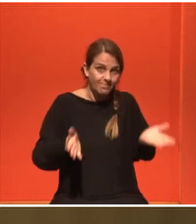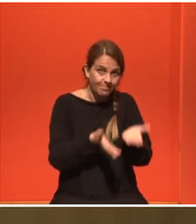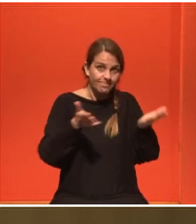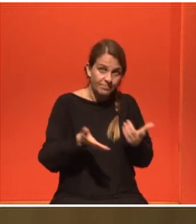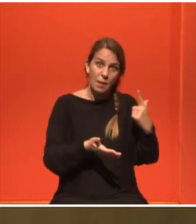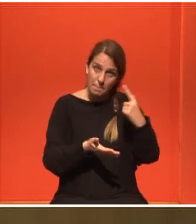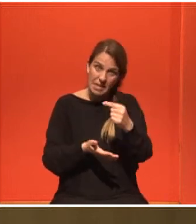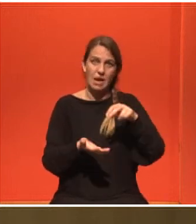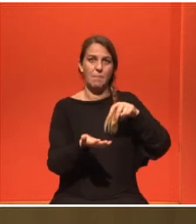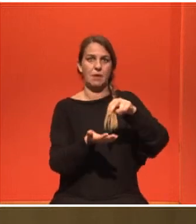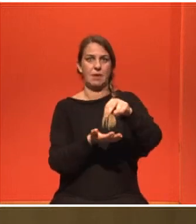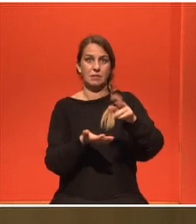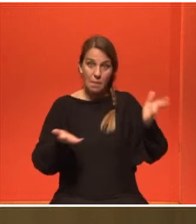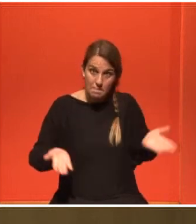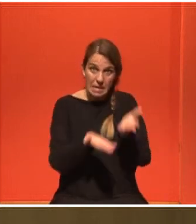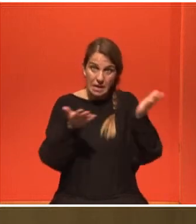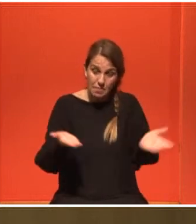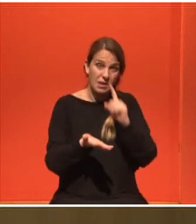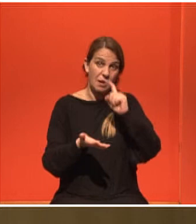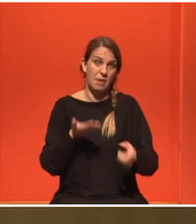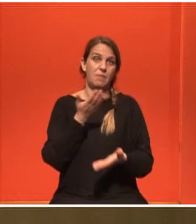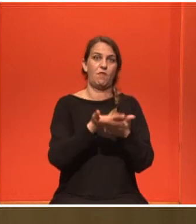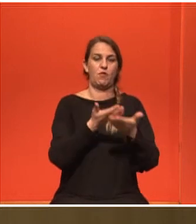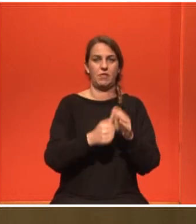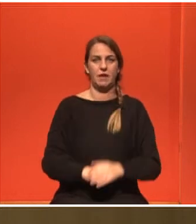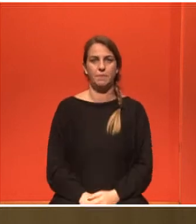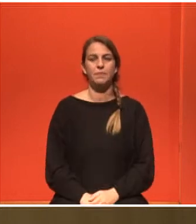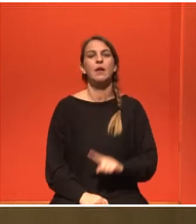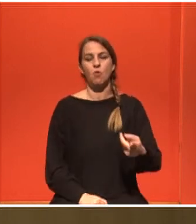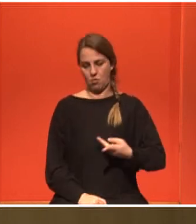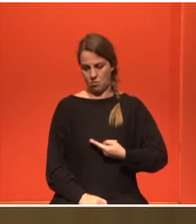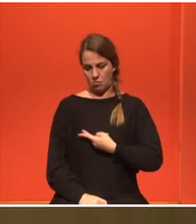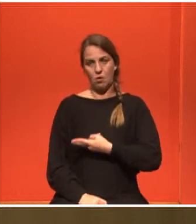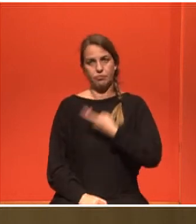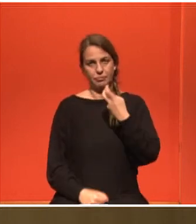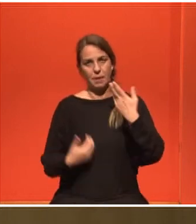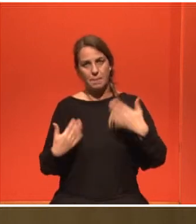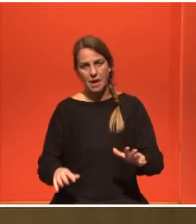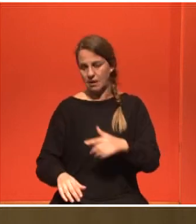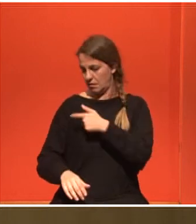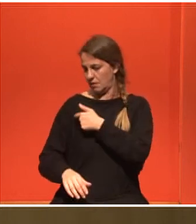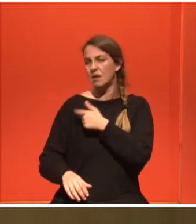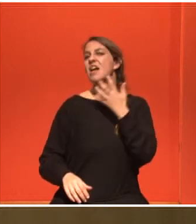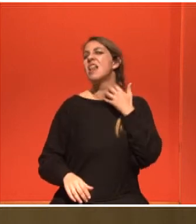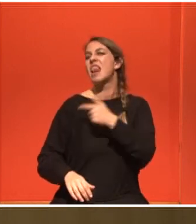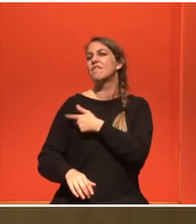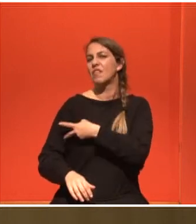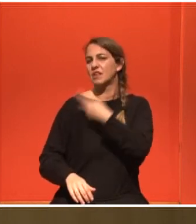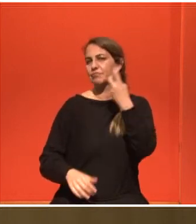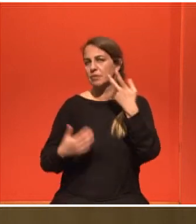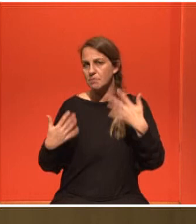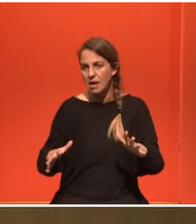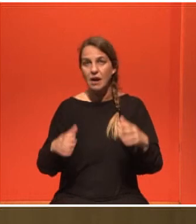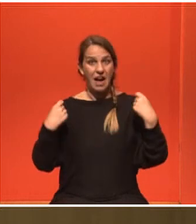χτίσει. Πάντα εξατουμικευμένο. Πάω συνέχεια, μετά από μαστεκτομή και προσθετική και αφαίρεση μασχαλιών λεφαδένων, επιτρέπω ότι ασκήσει δίου βάρους.